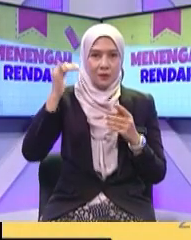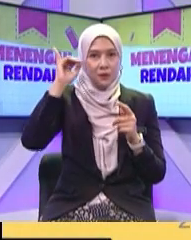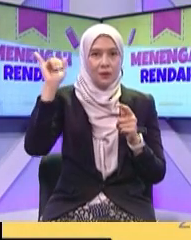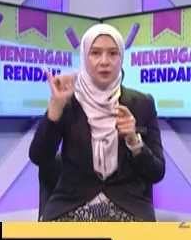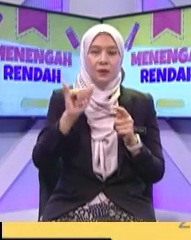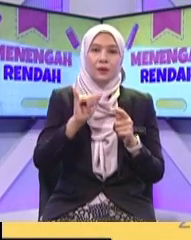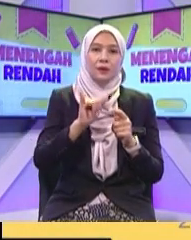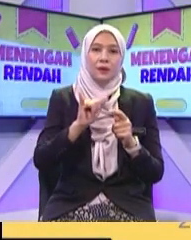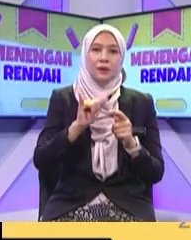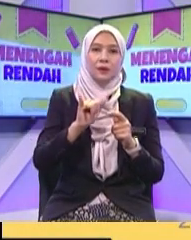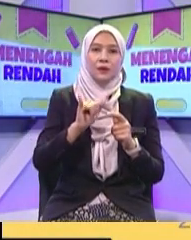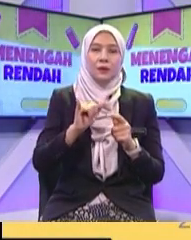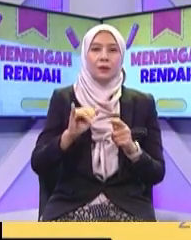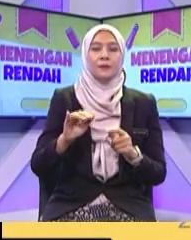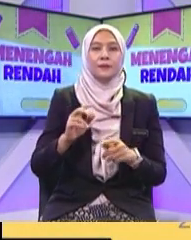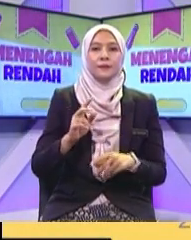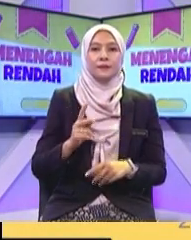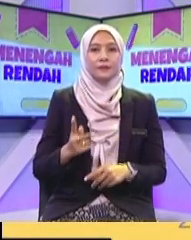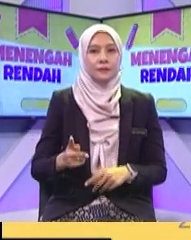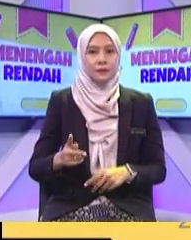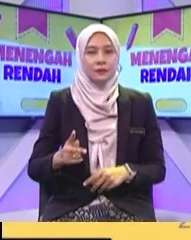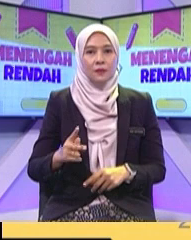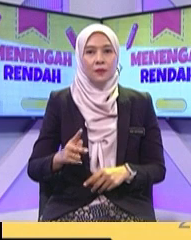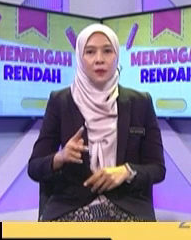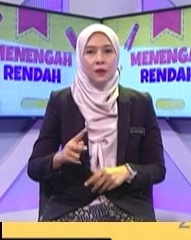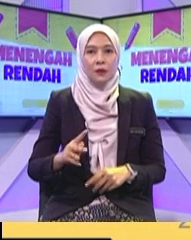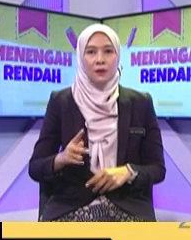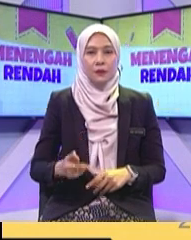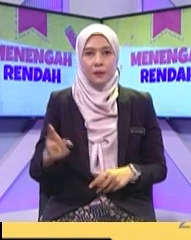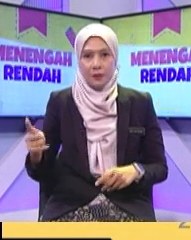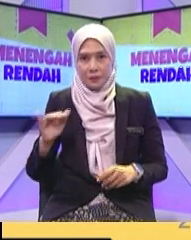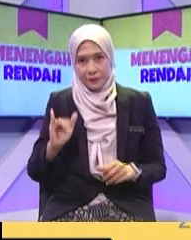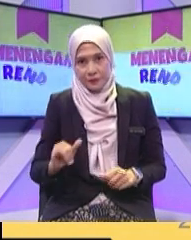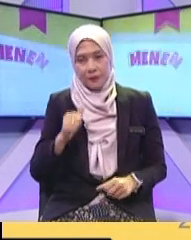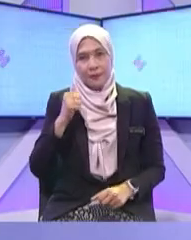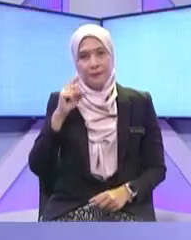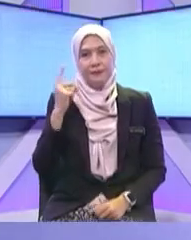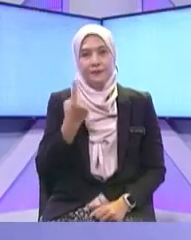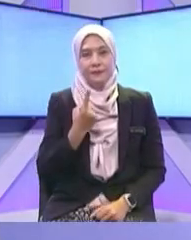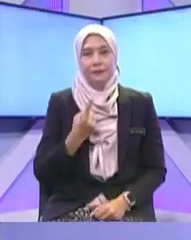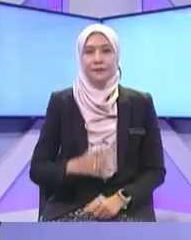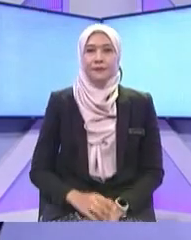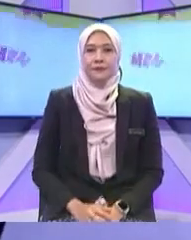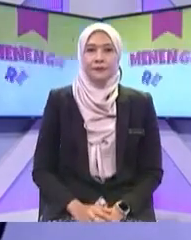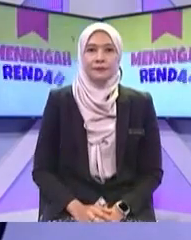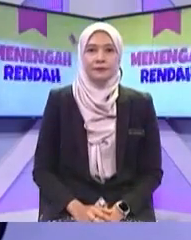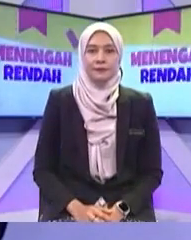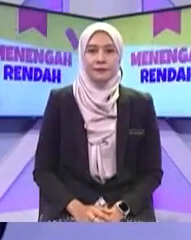bermanfaat ingat murid-murid di rumah murid-murid di studio bersama kita